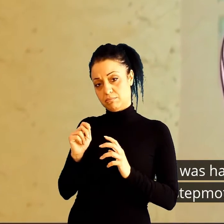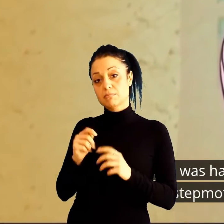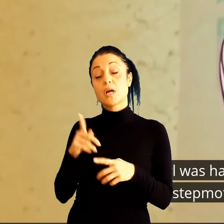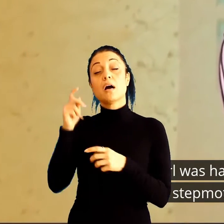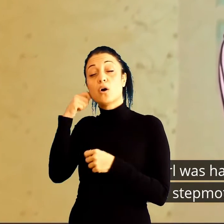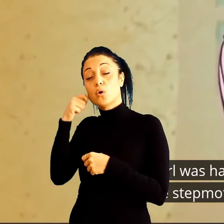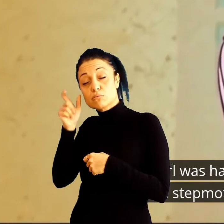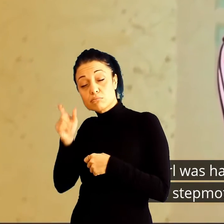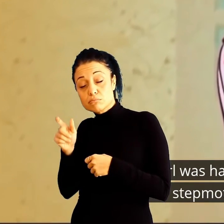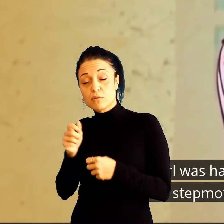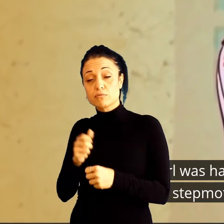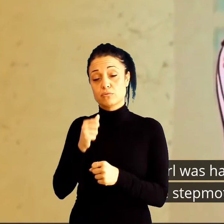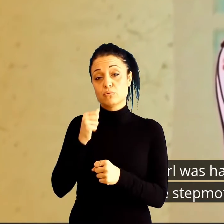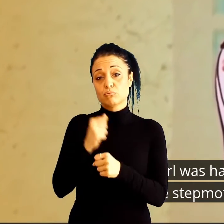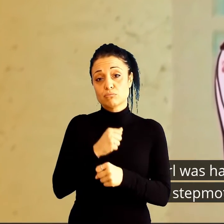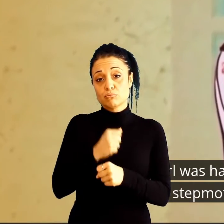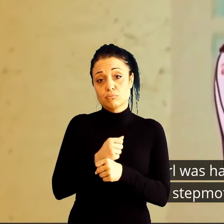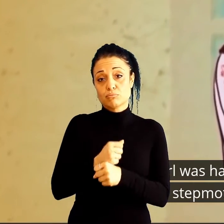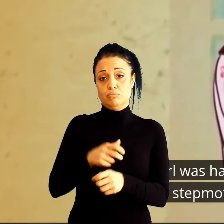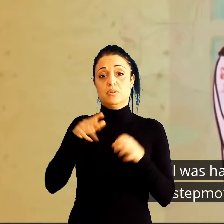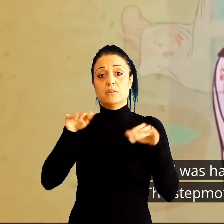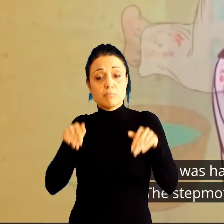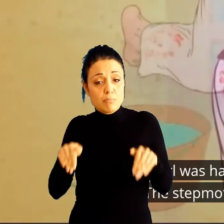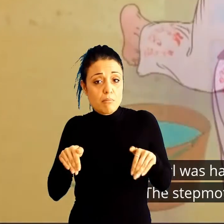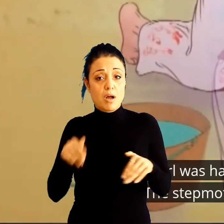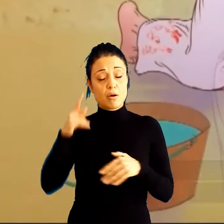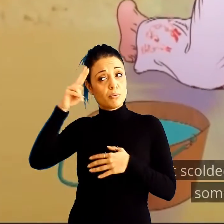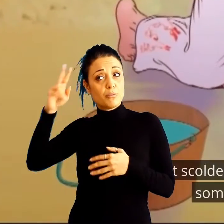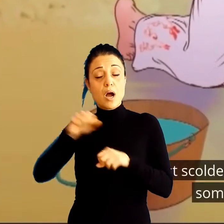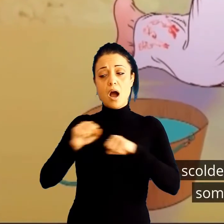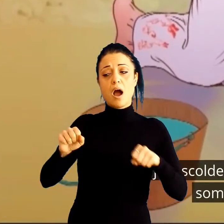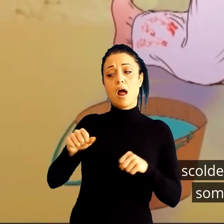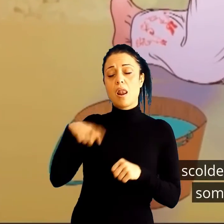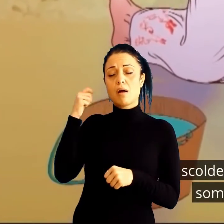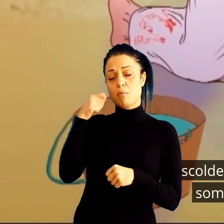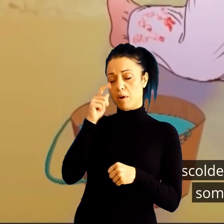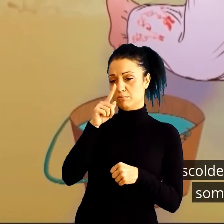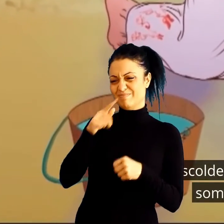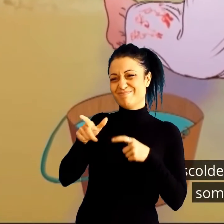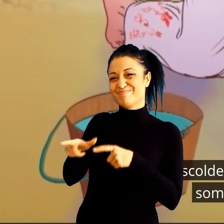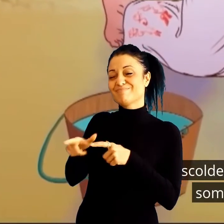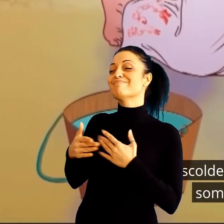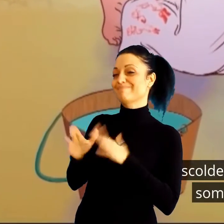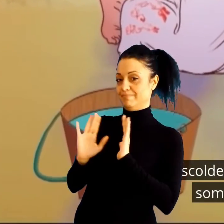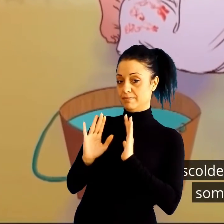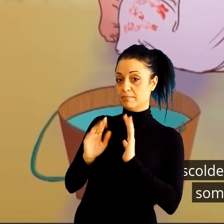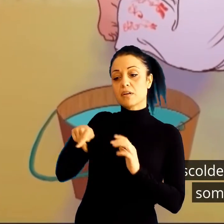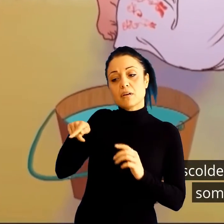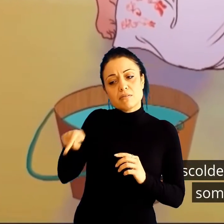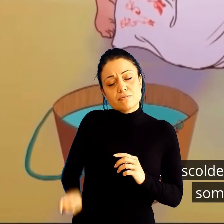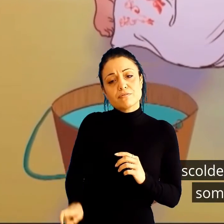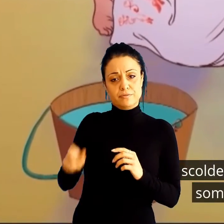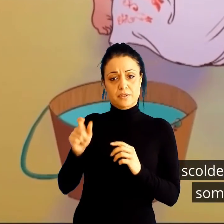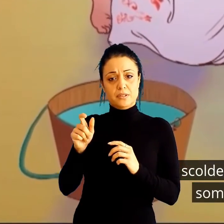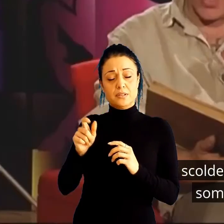ама макејата не сакала да ја види. Само ја карала, ја терала да работи,